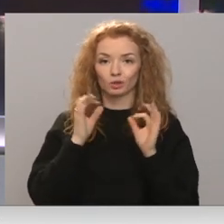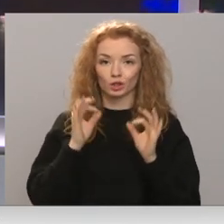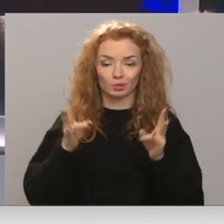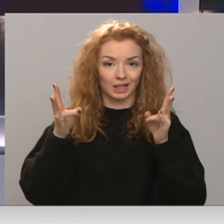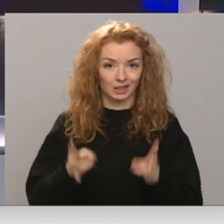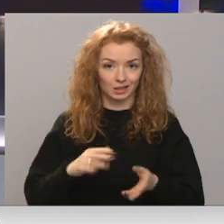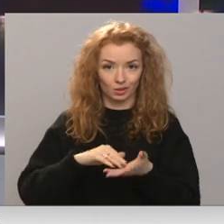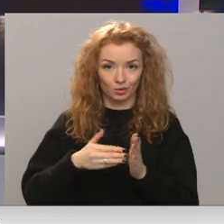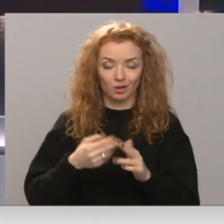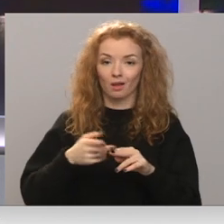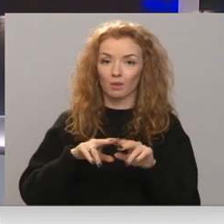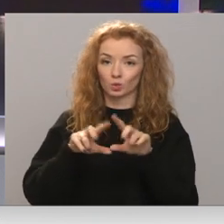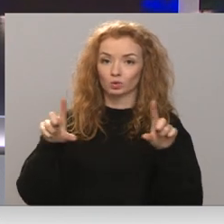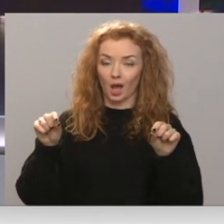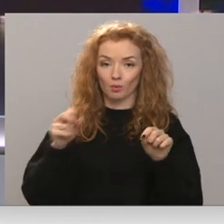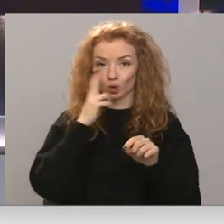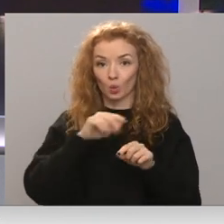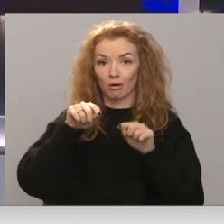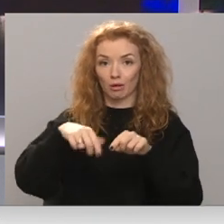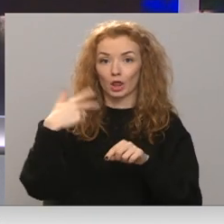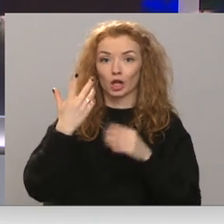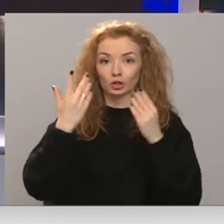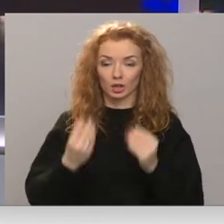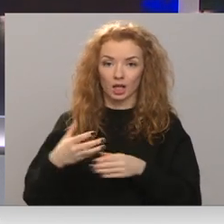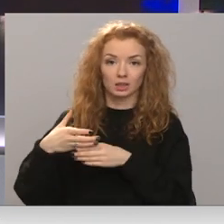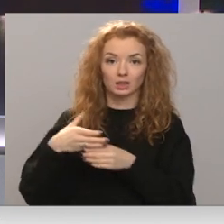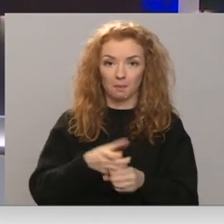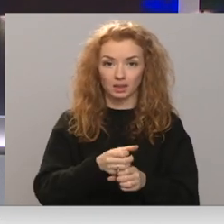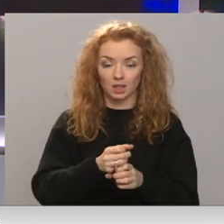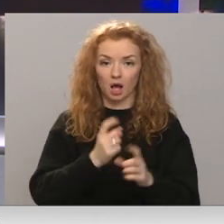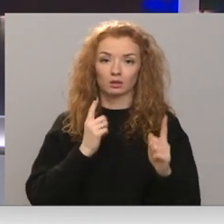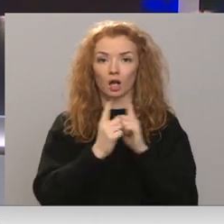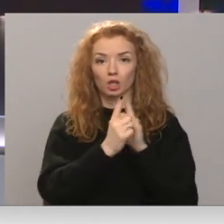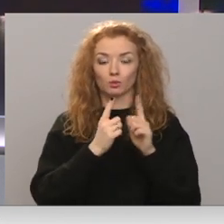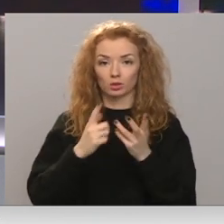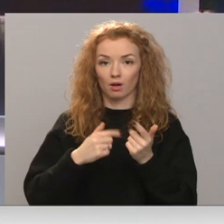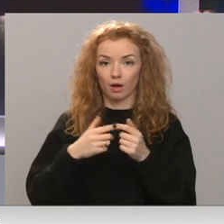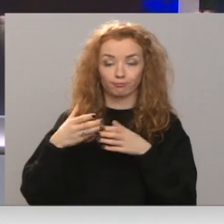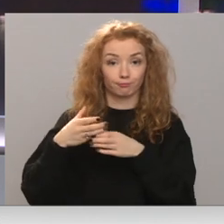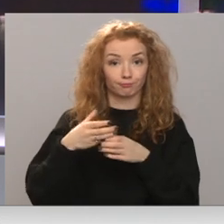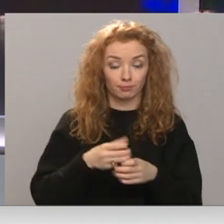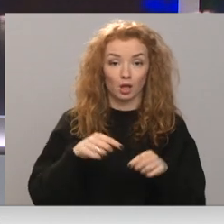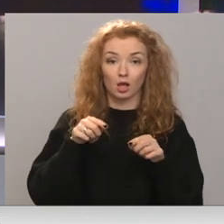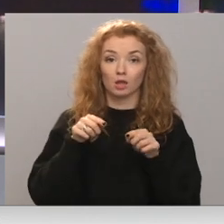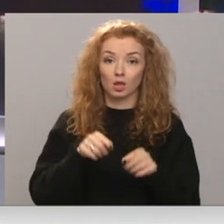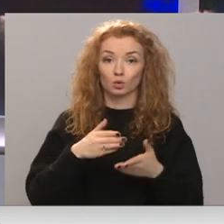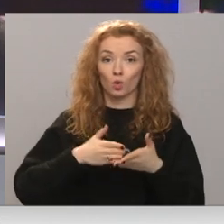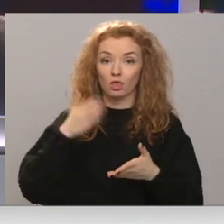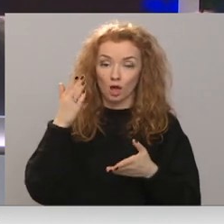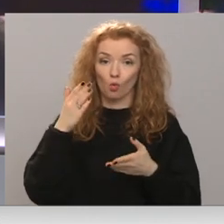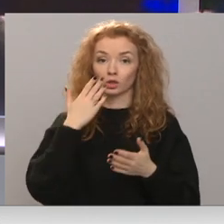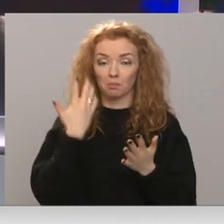līmeni, tādēļ uzņēmums plāno no trešdienas ievērojuma samazināta reisu skaitu. Notiekošais šajā pašvaldības uzņēmumā